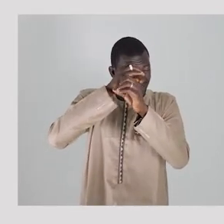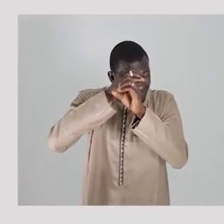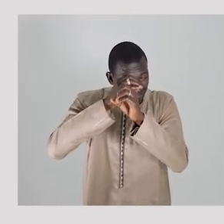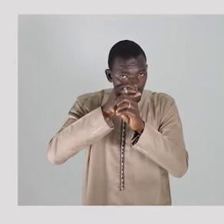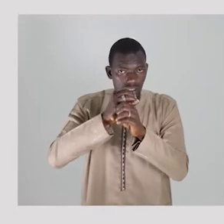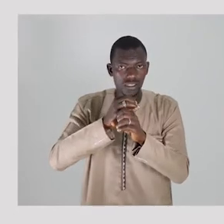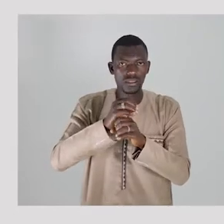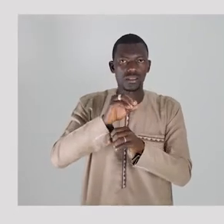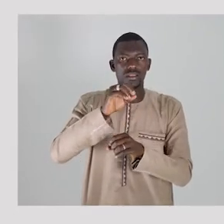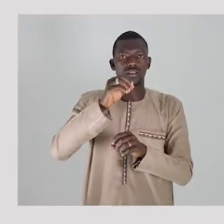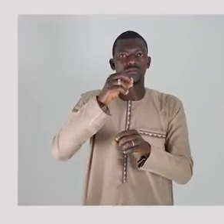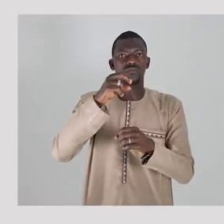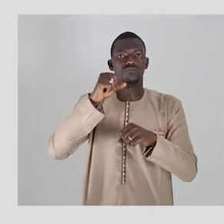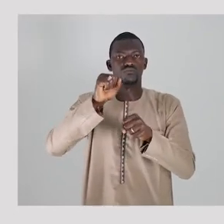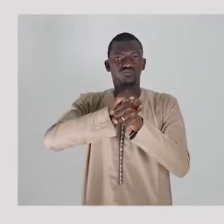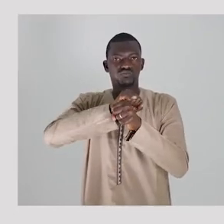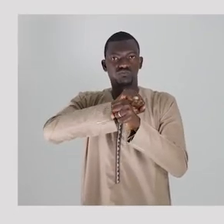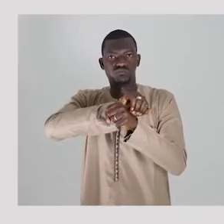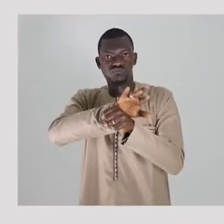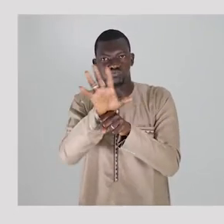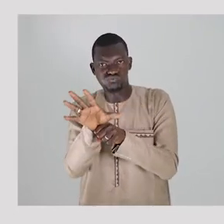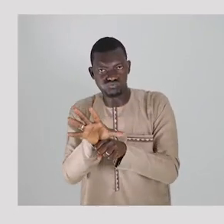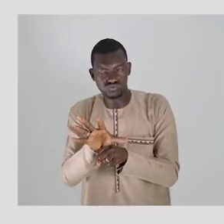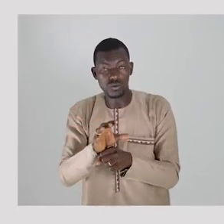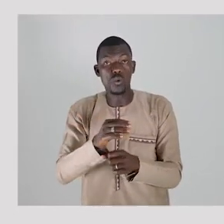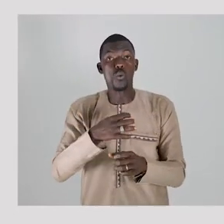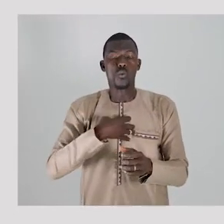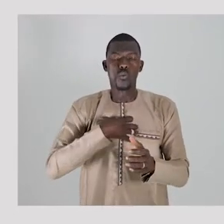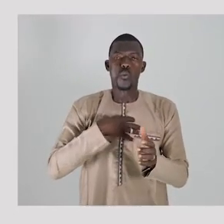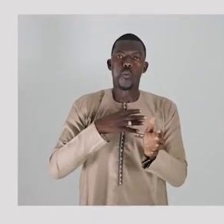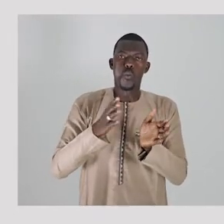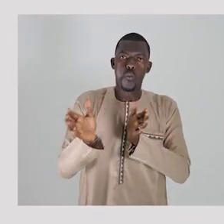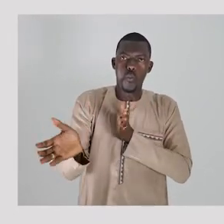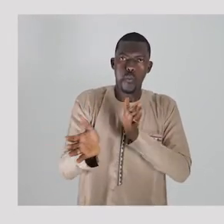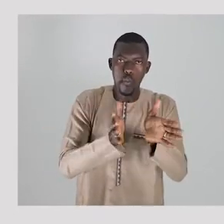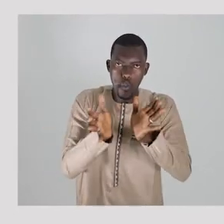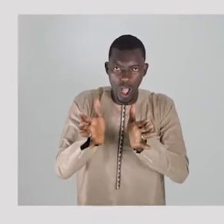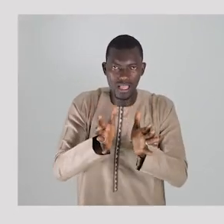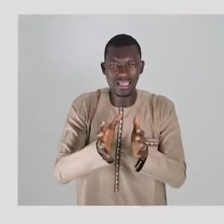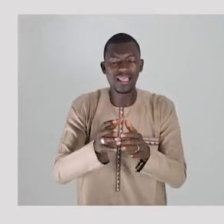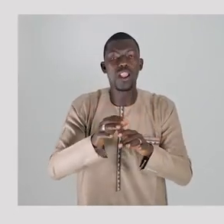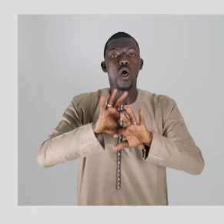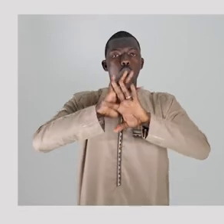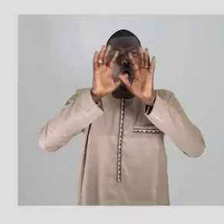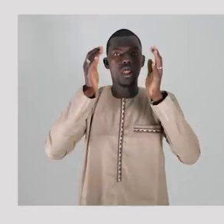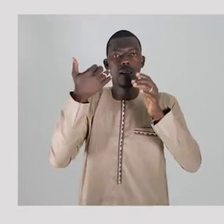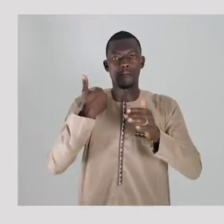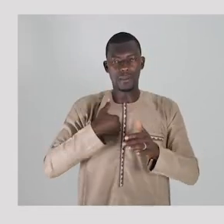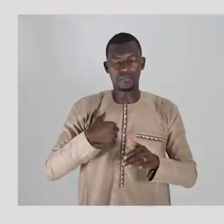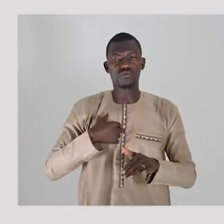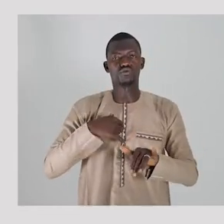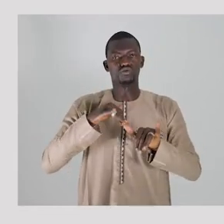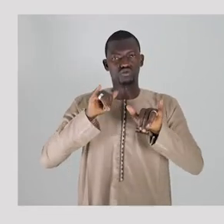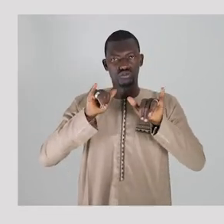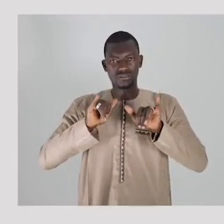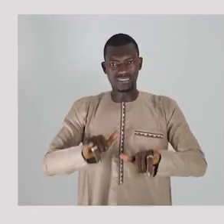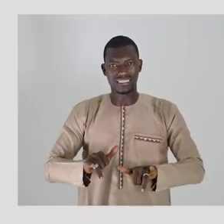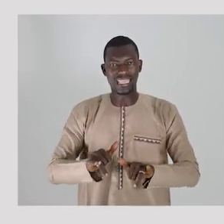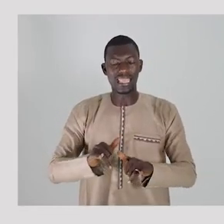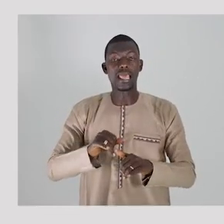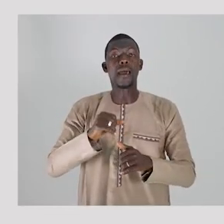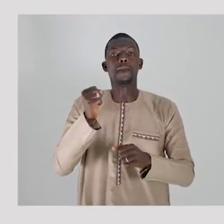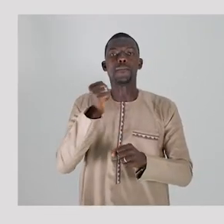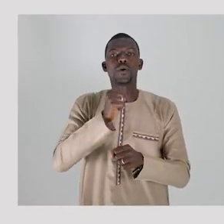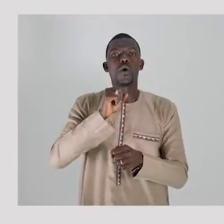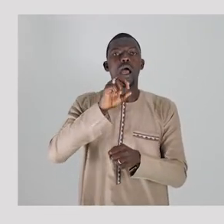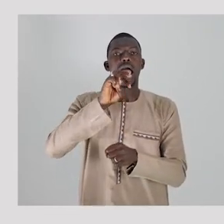anayale yole ejismu kana meti kasumutauku. Barepo joja diwanosa ni wanku yiseni imi. Panungwale nupoi fangafoli di